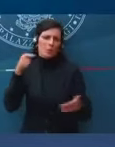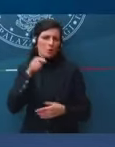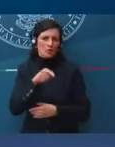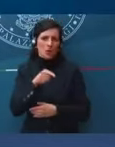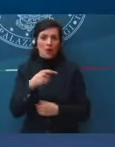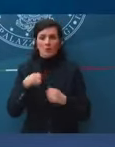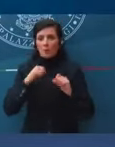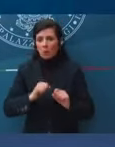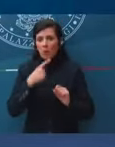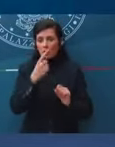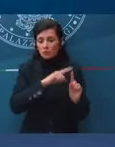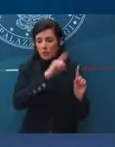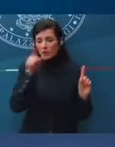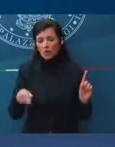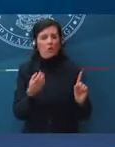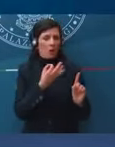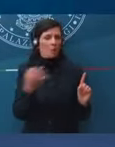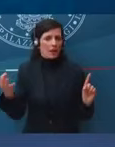è andata molto bene.